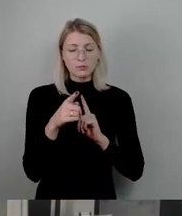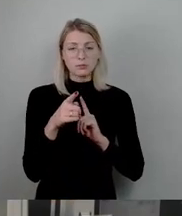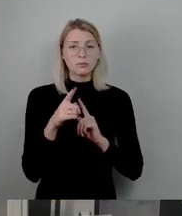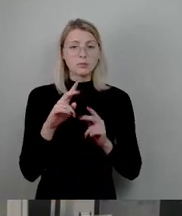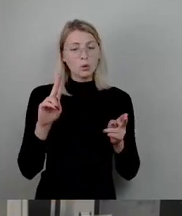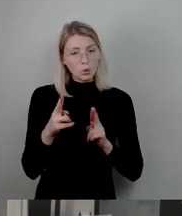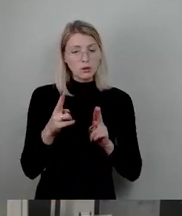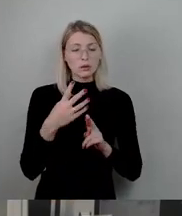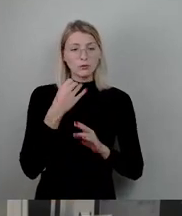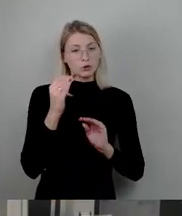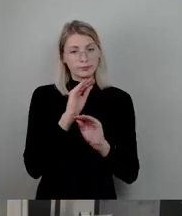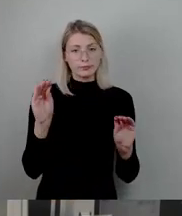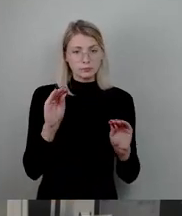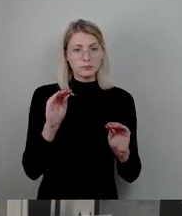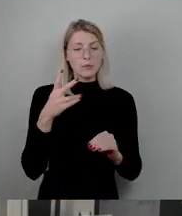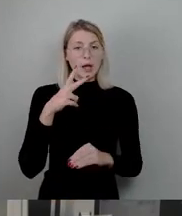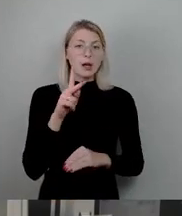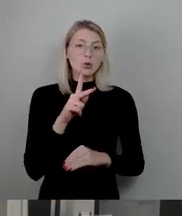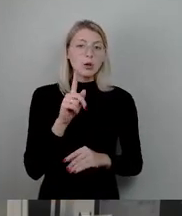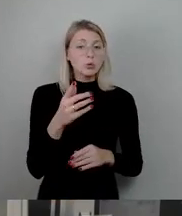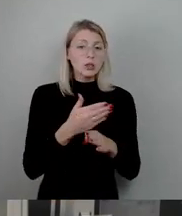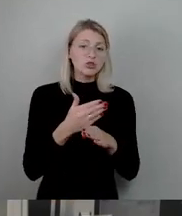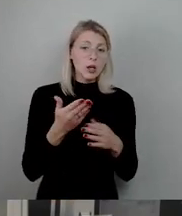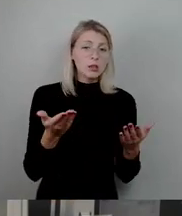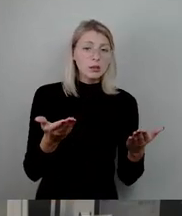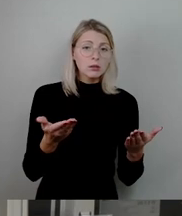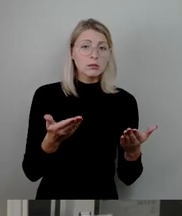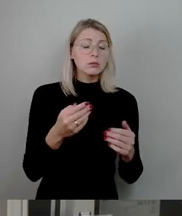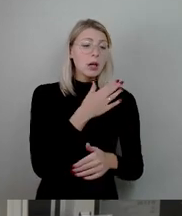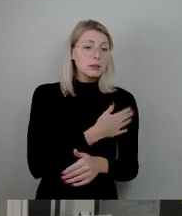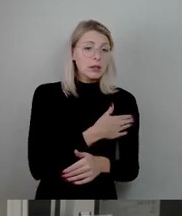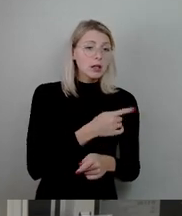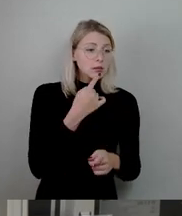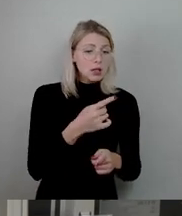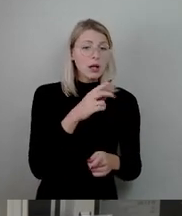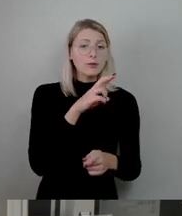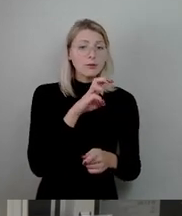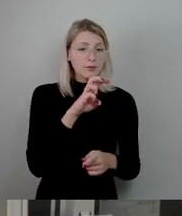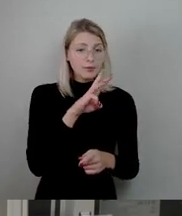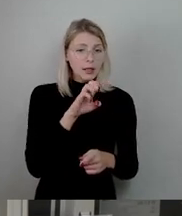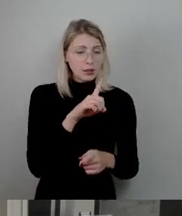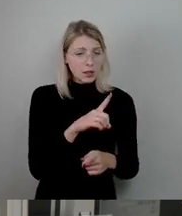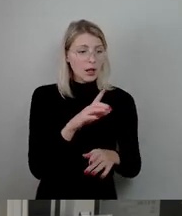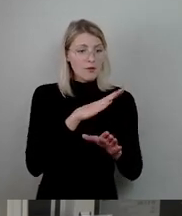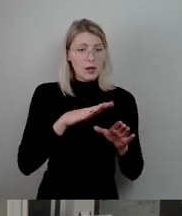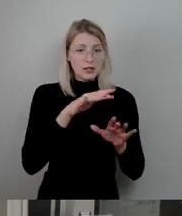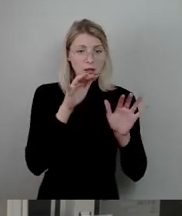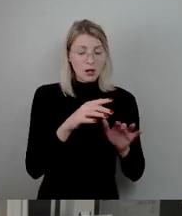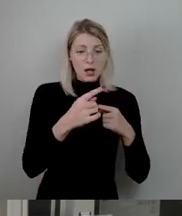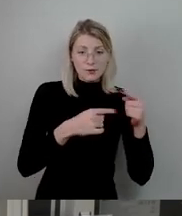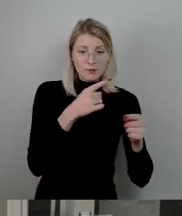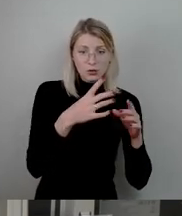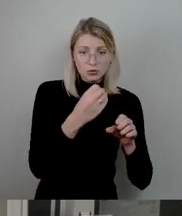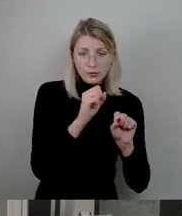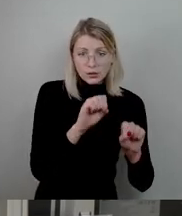sagen, Sie müssen sich schon entscheiden. Einerseits haben Sie gesagt, die WED hat jetzt, wir haben jetzt die Flächen für die WED, damit die was entwickelt. Andererseits haben Sie gesagt, eigentlich